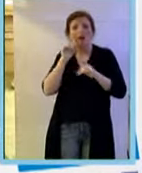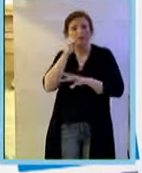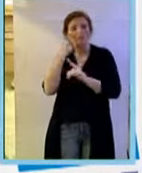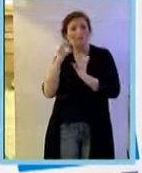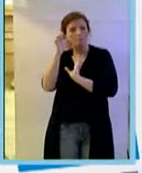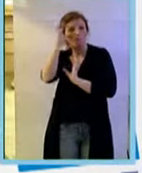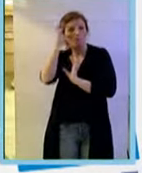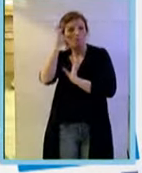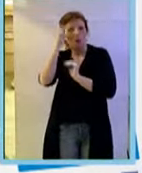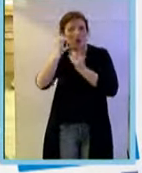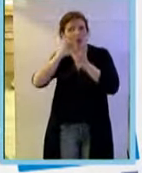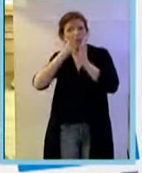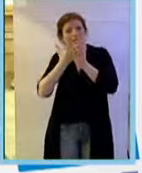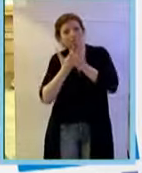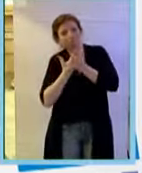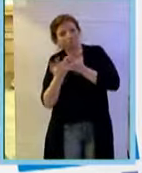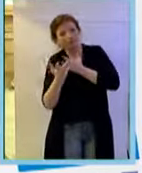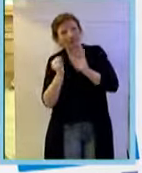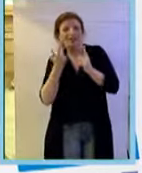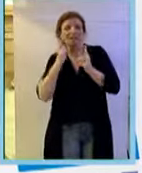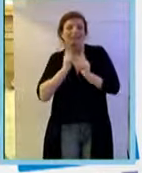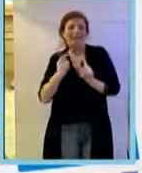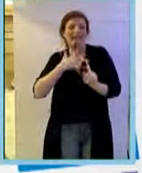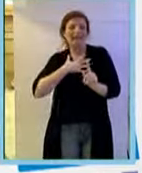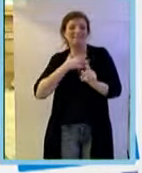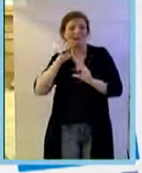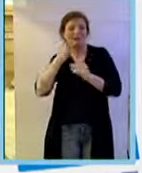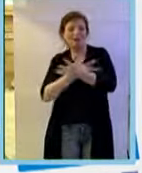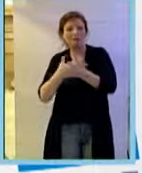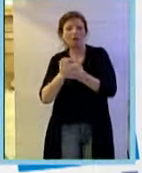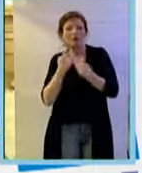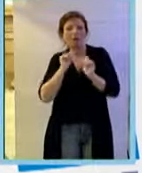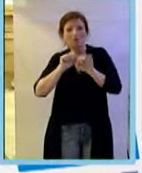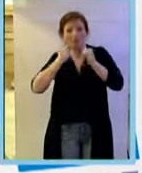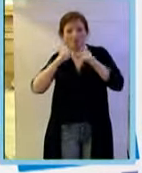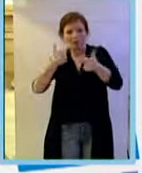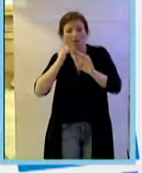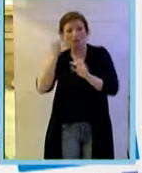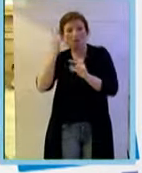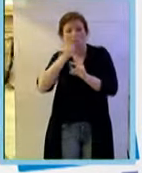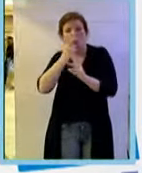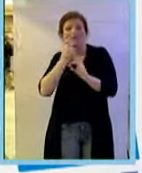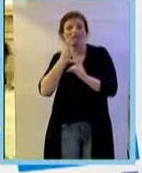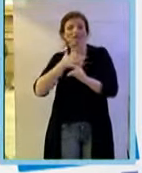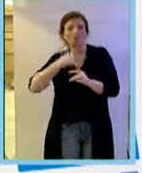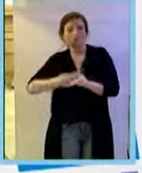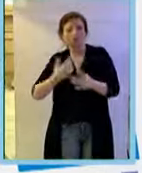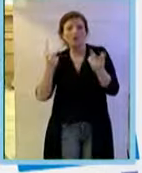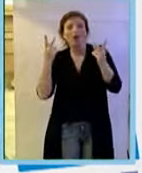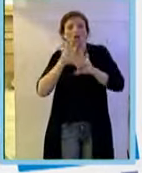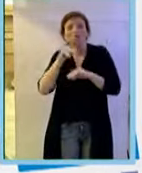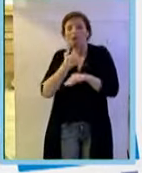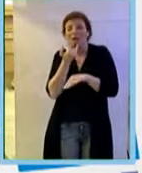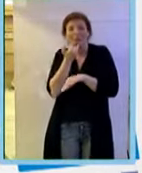correlata all'età neovascolare che provoca la cecità nei pazienti aziani anche una piccola